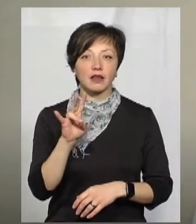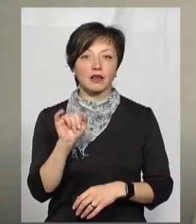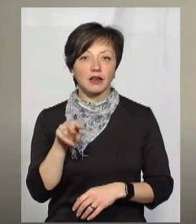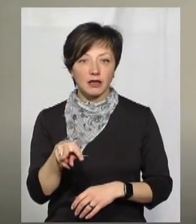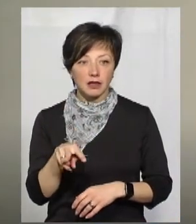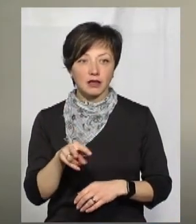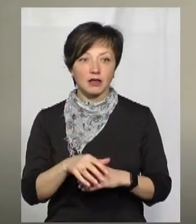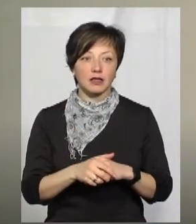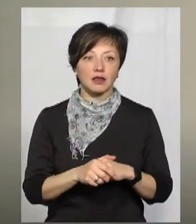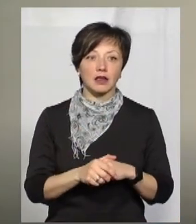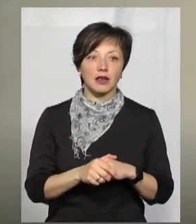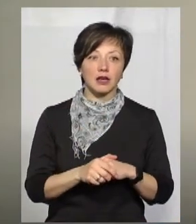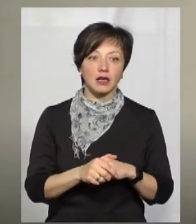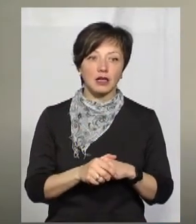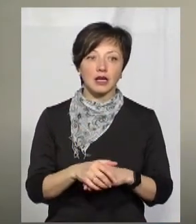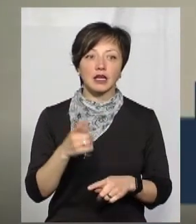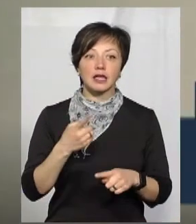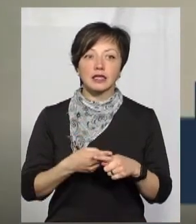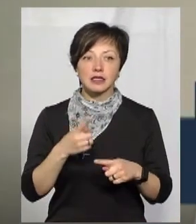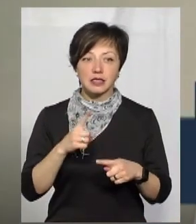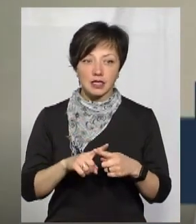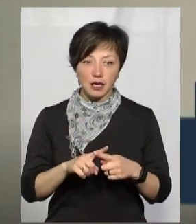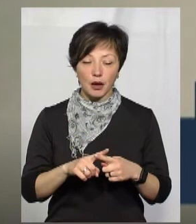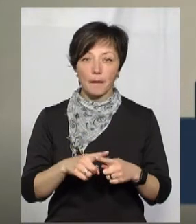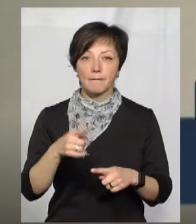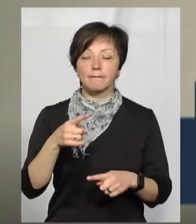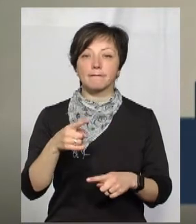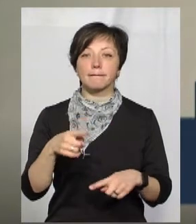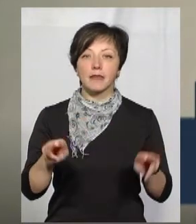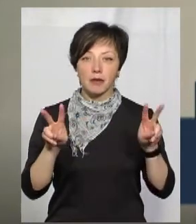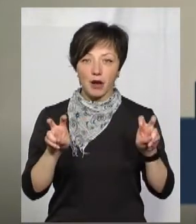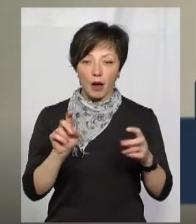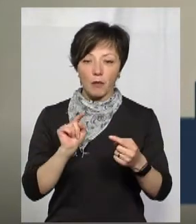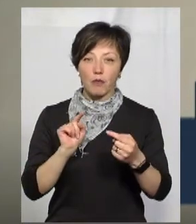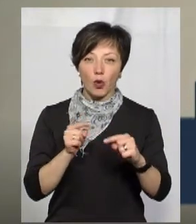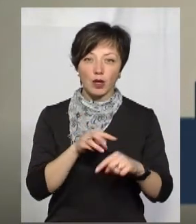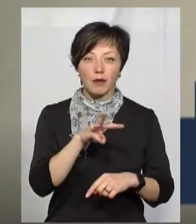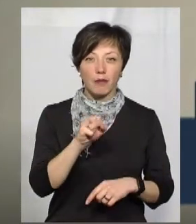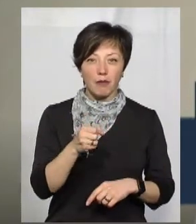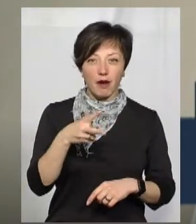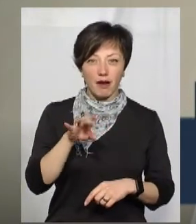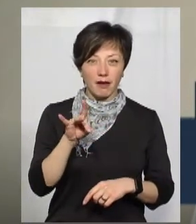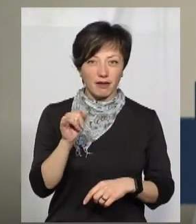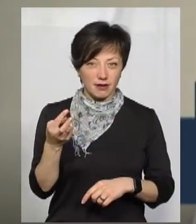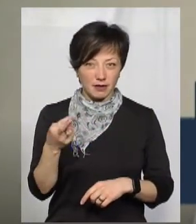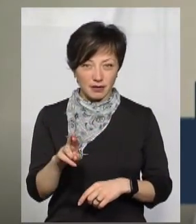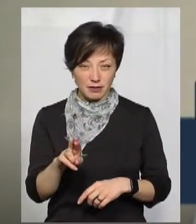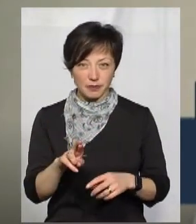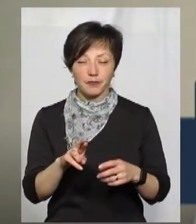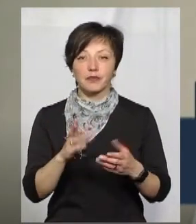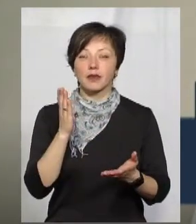називається він гідроксіхлорохин. Це препарат із протималярійної групи, який